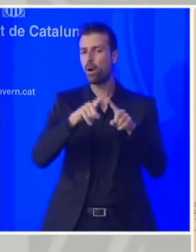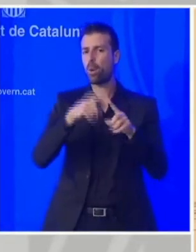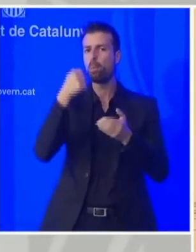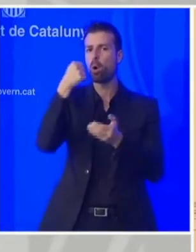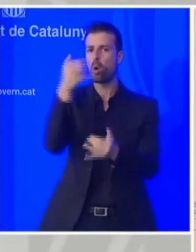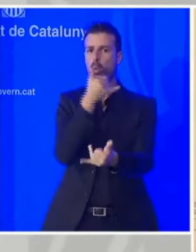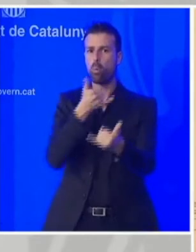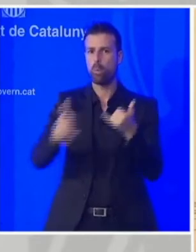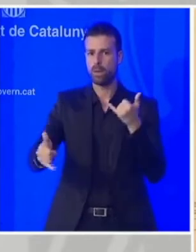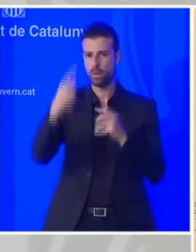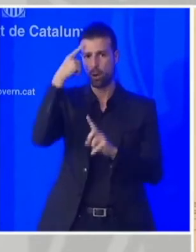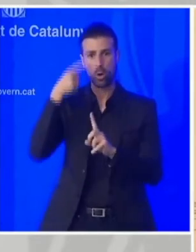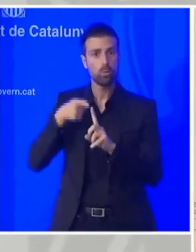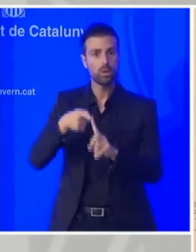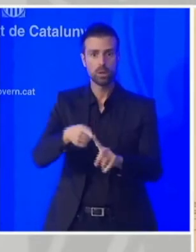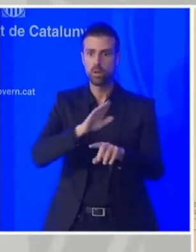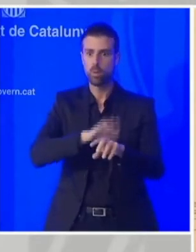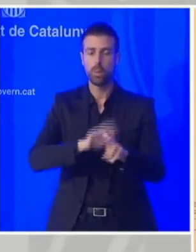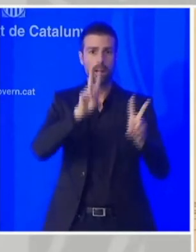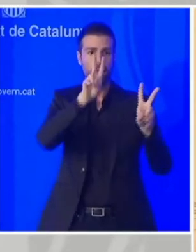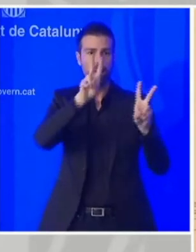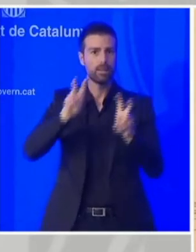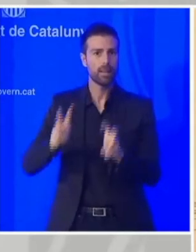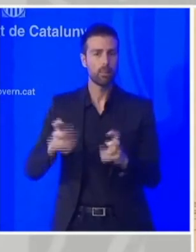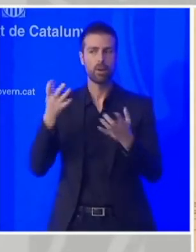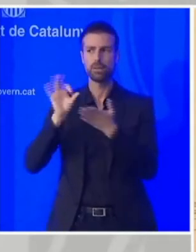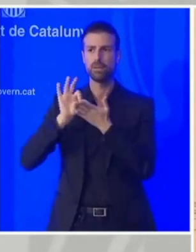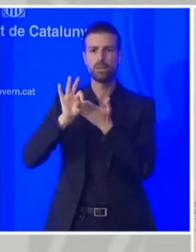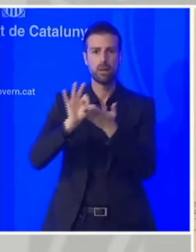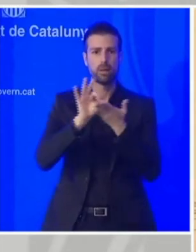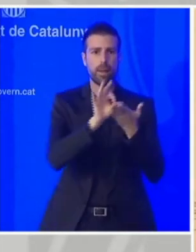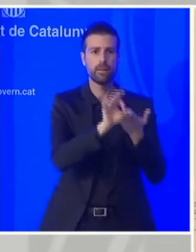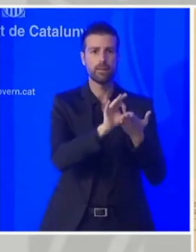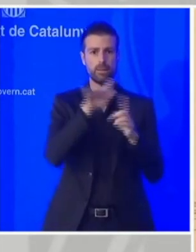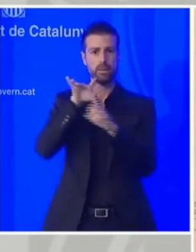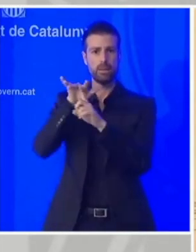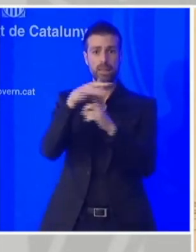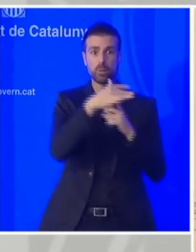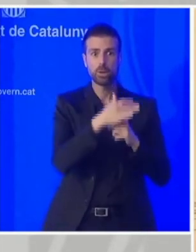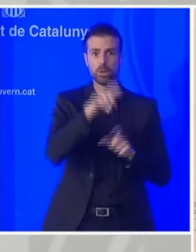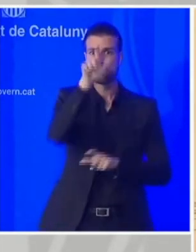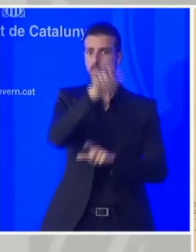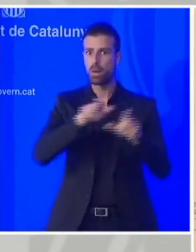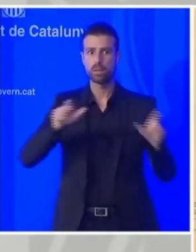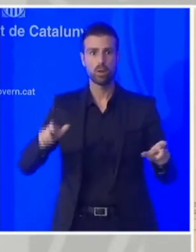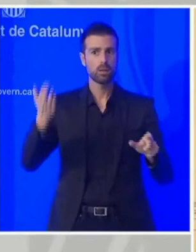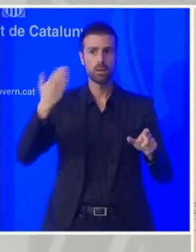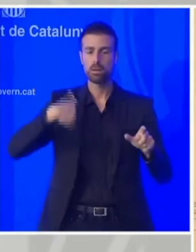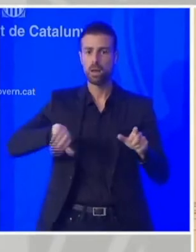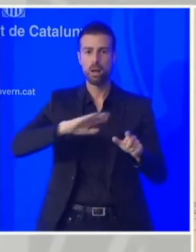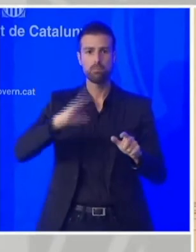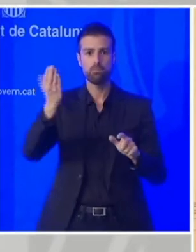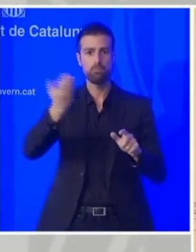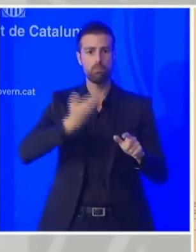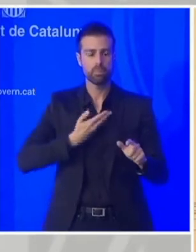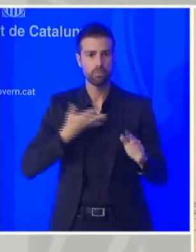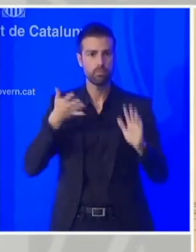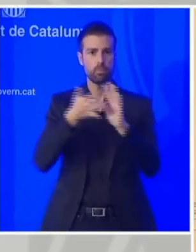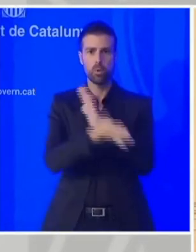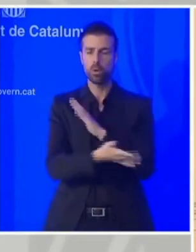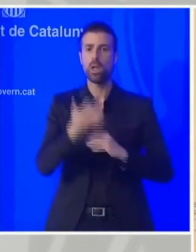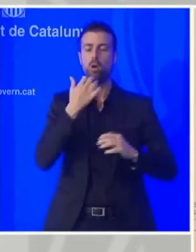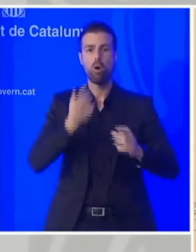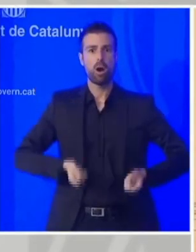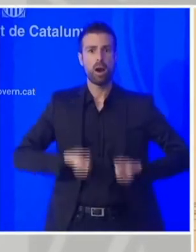per a poder afrontar tots aquests serveis que han viscut i que estan vivint amb uns sobrecostes impressionants dels